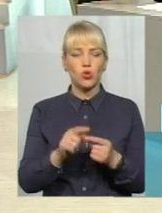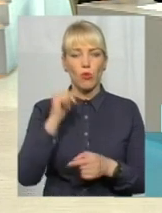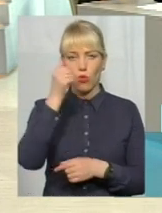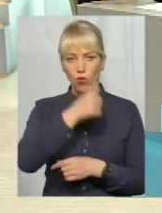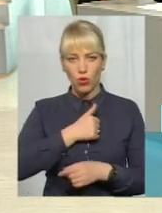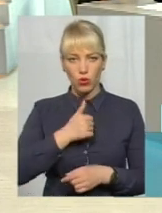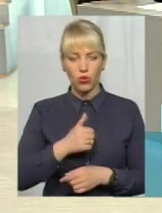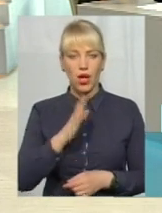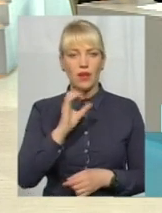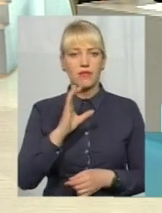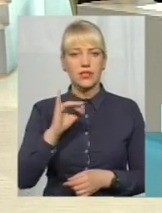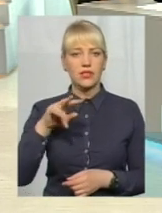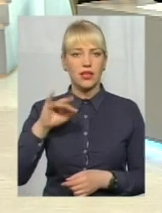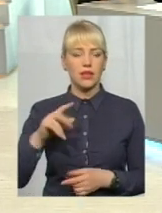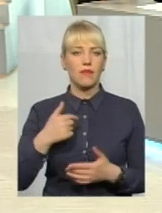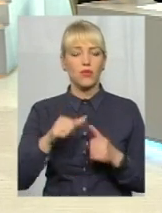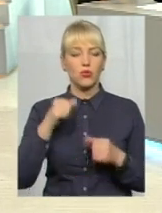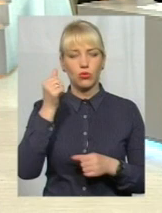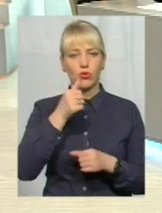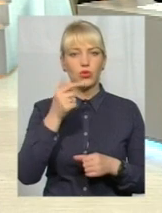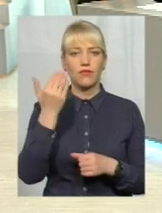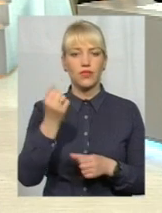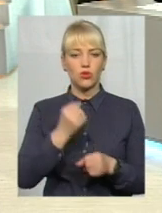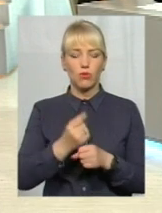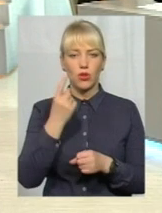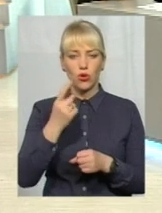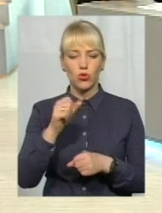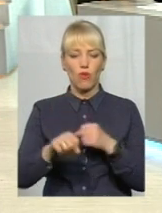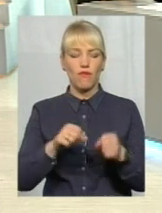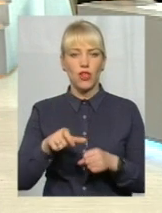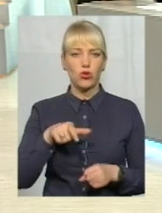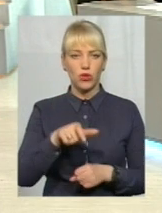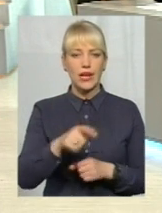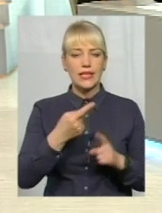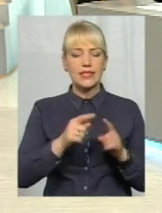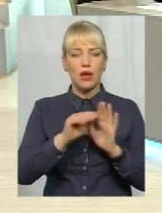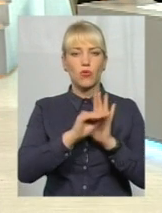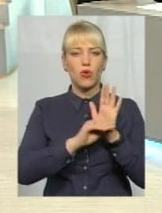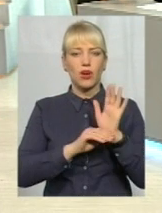Василю, от минулого року ми зробили одну велодоріжку. Програма розрахована на 9 років.